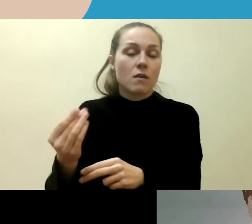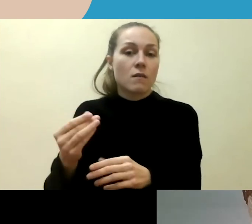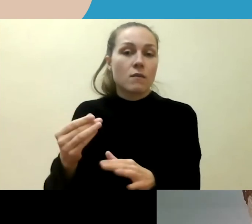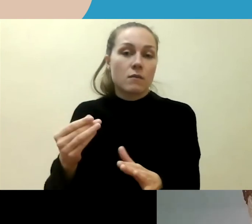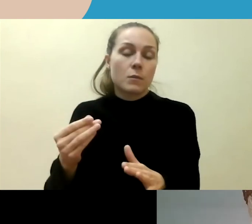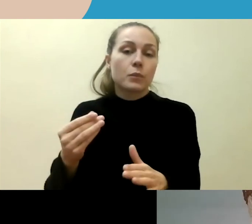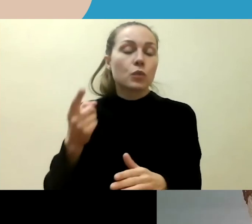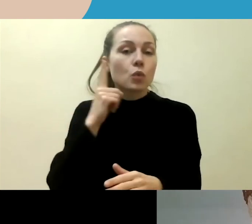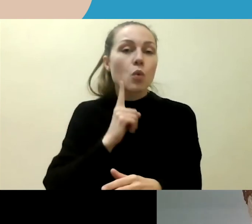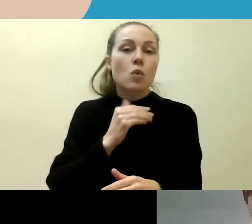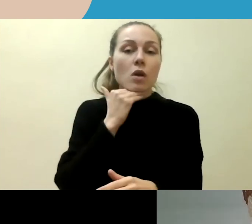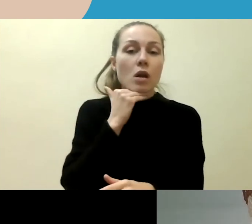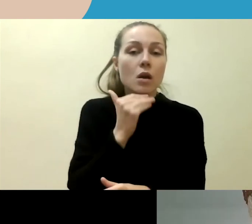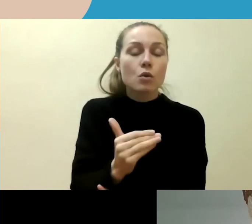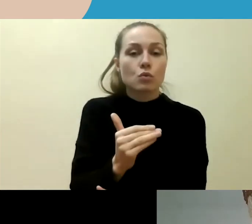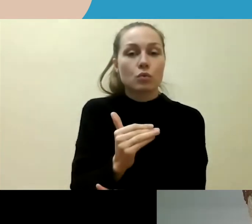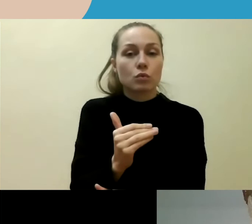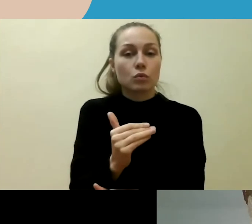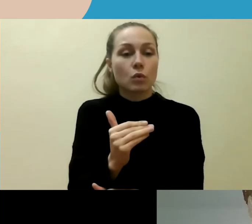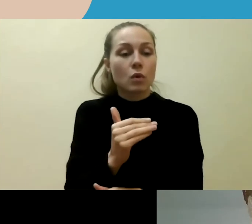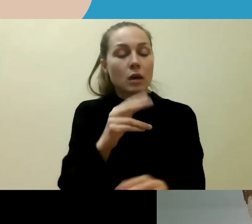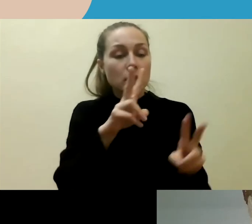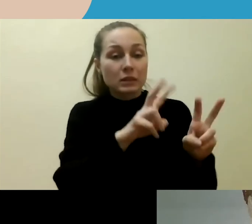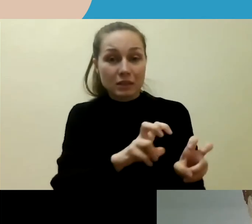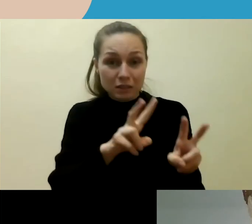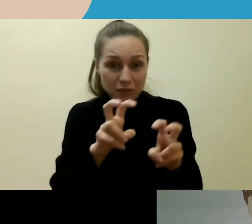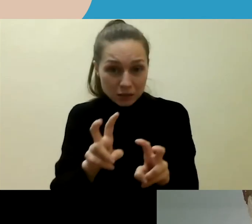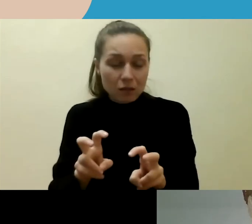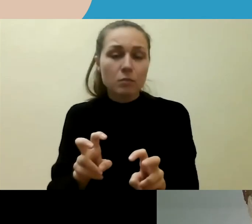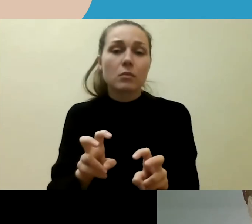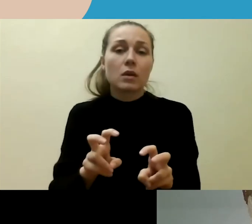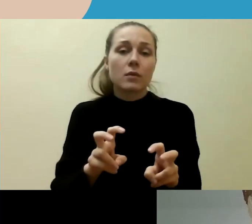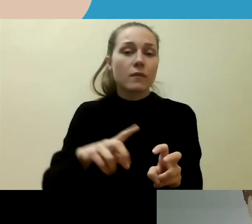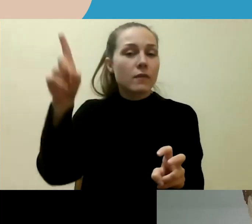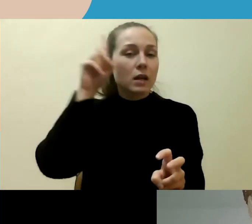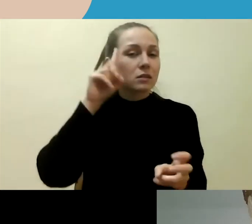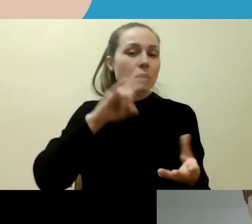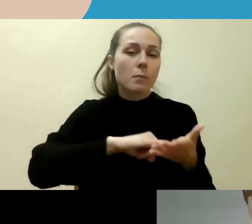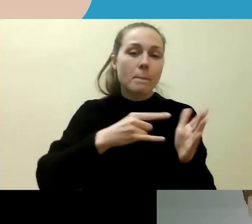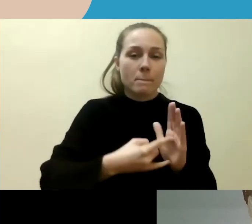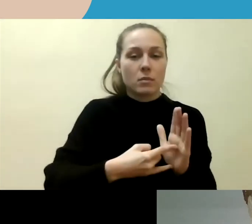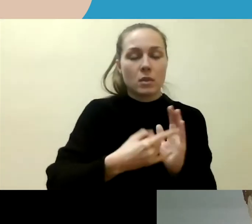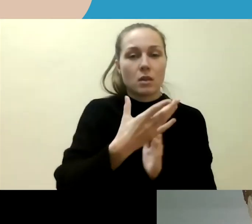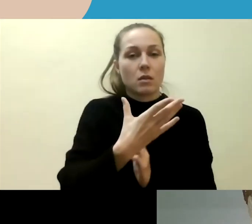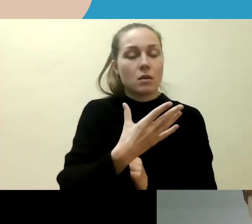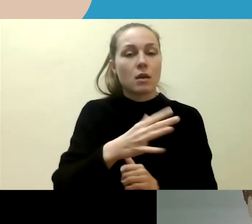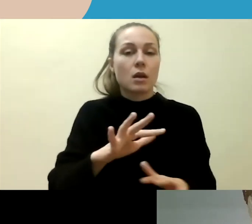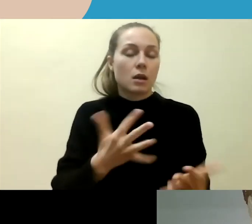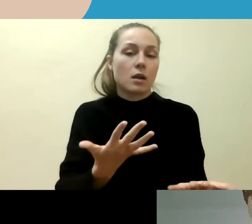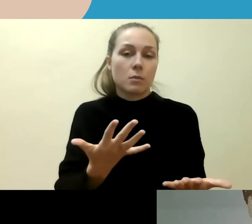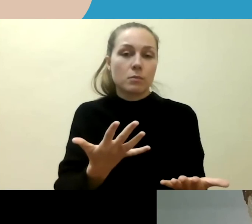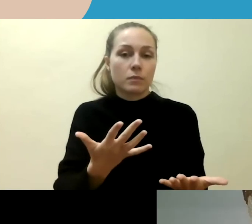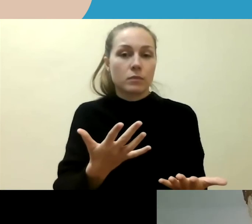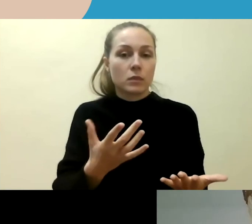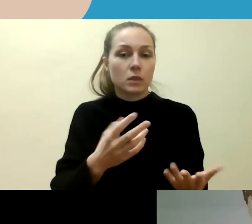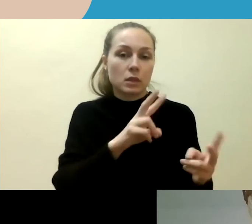kad remiantis tokiais tyrimais planuotų valstybė savo atsaką. Ir taip pat prie teikiam pavyzdžių, ir